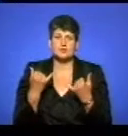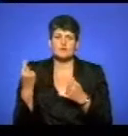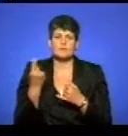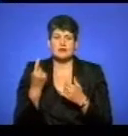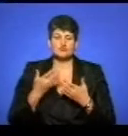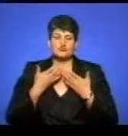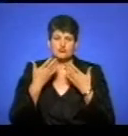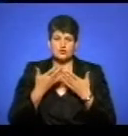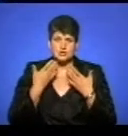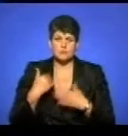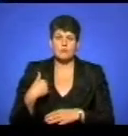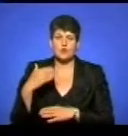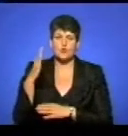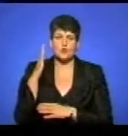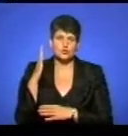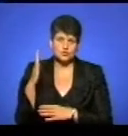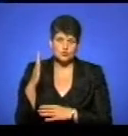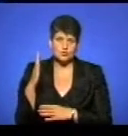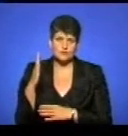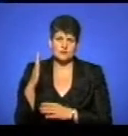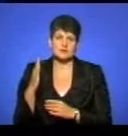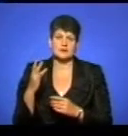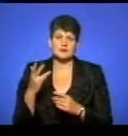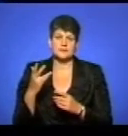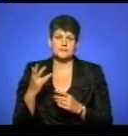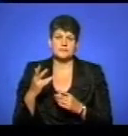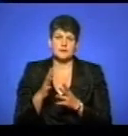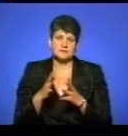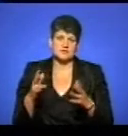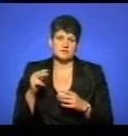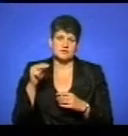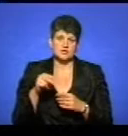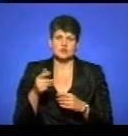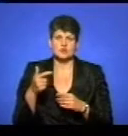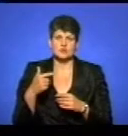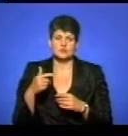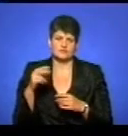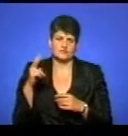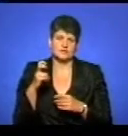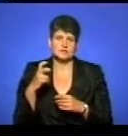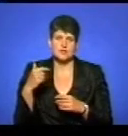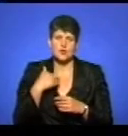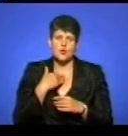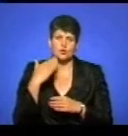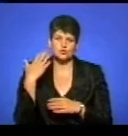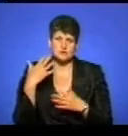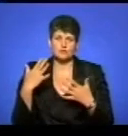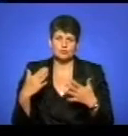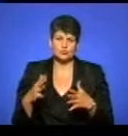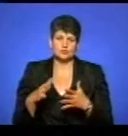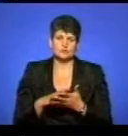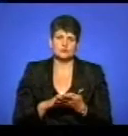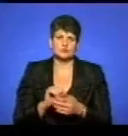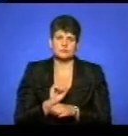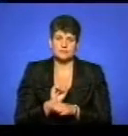читанні проголосований 200 в районі 260 голосів депутатами законопроекту Жаніною про розмитнення.